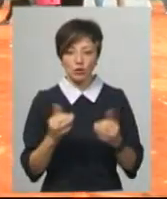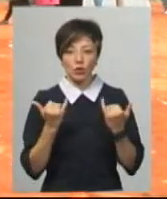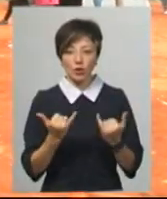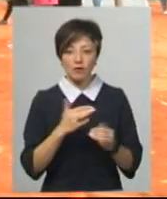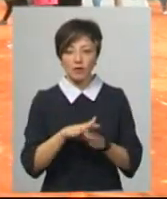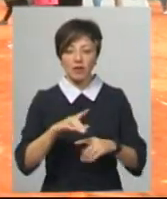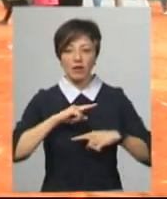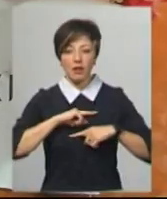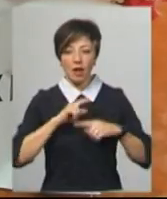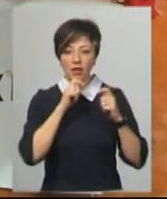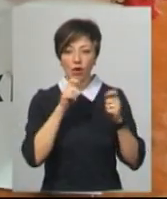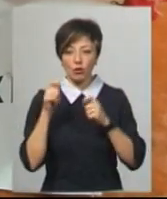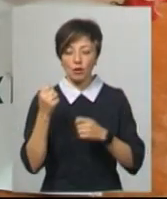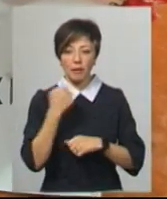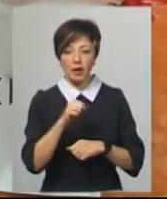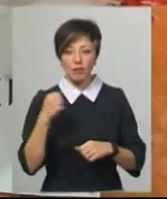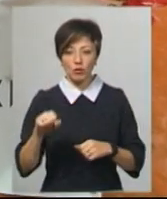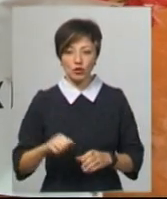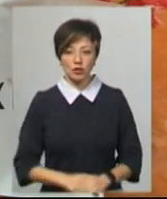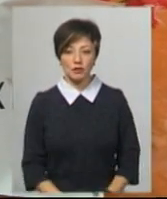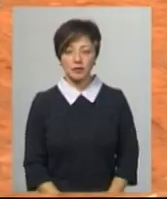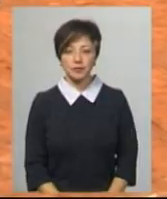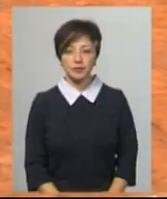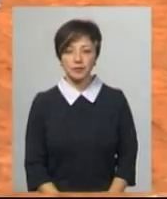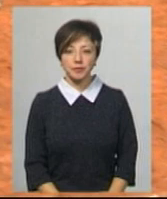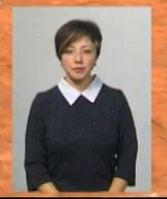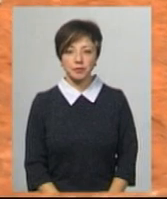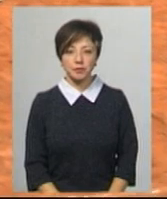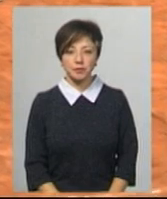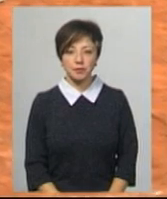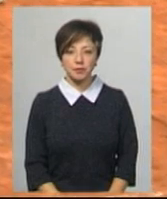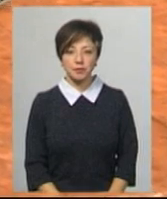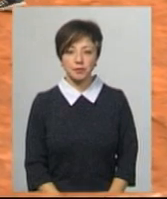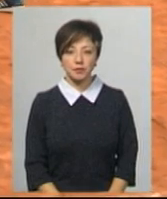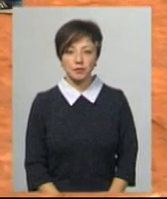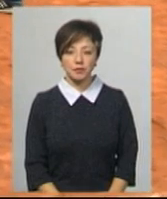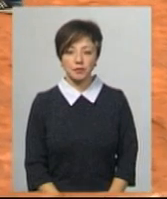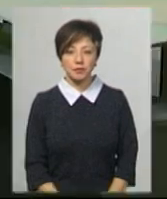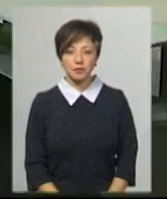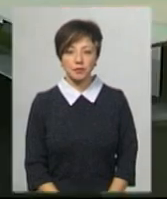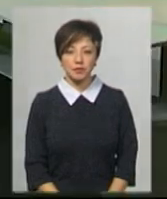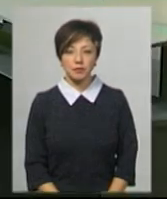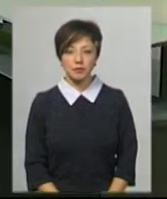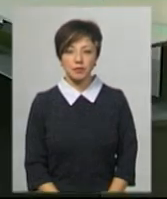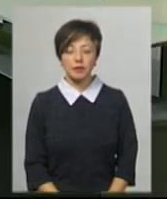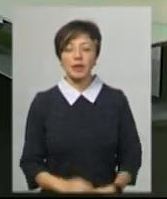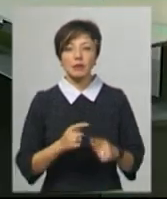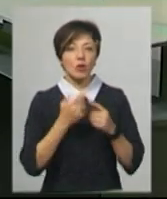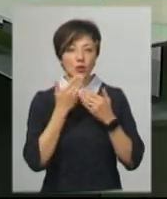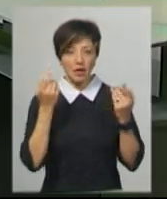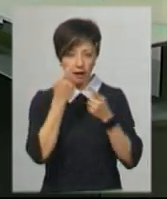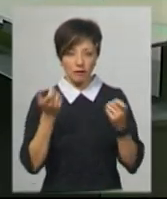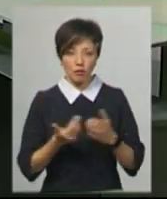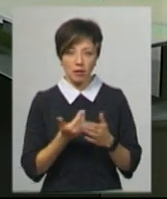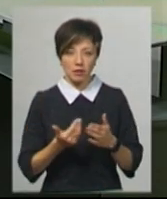відбувається фінал та наградження переможців. Андрій Губенний, Юрій Чорний. Новини на Суспільному. Хмельницький. Це була остання